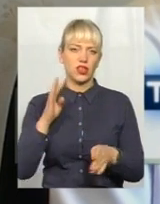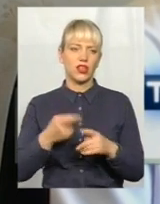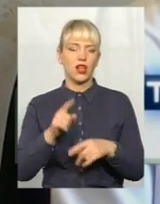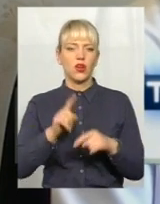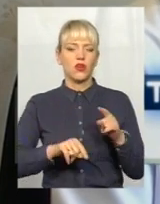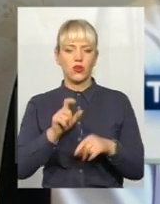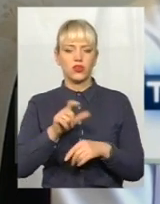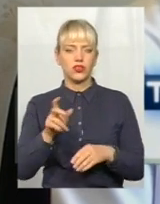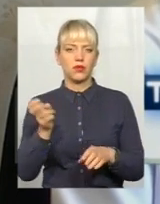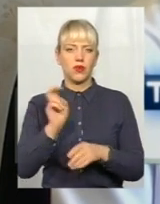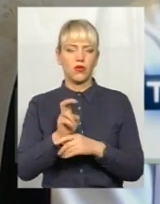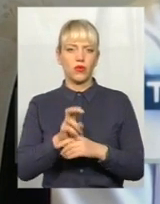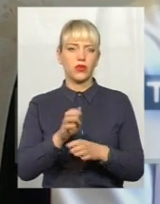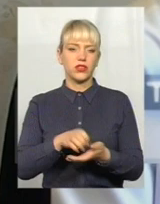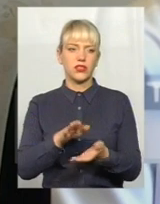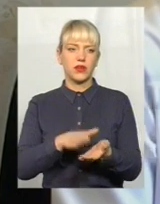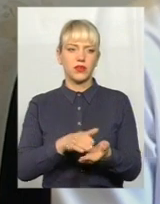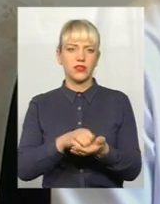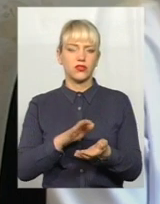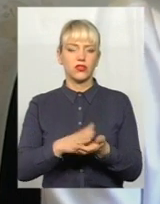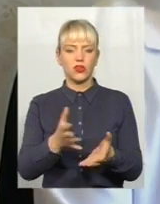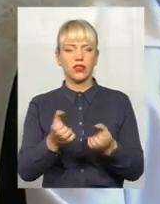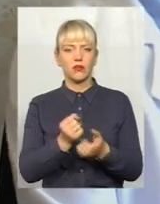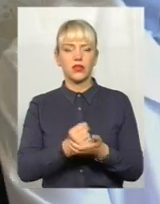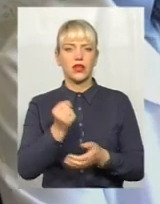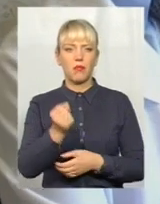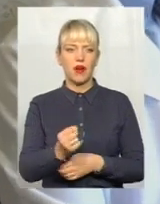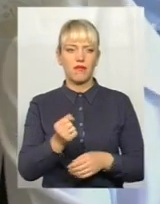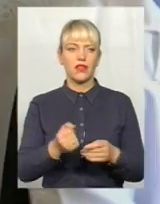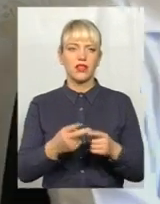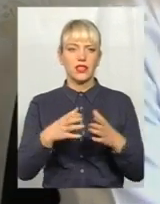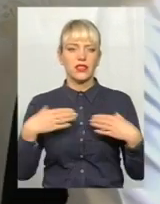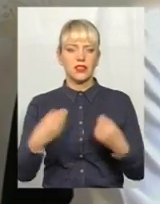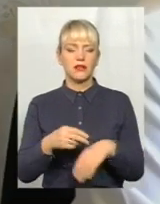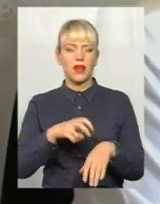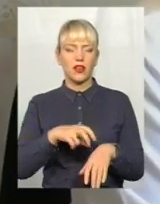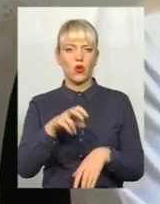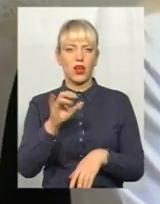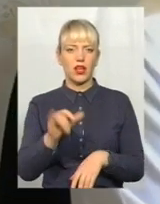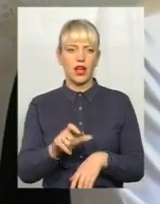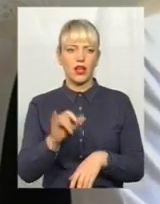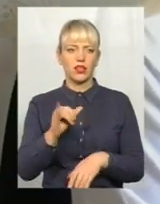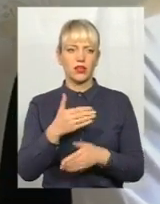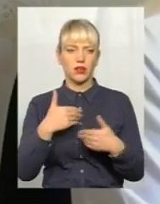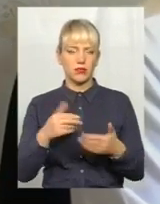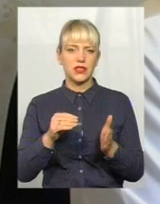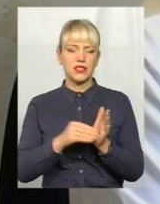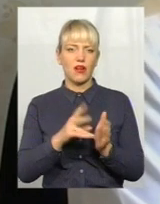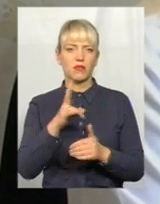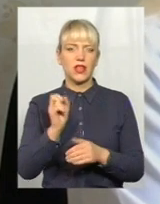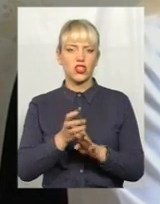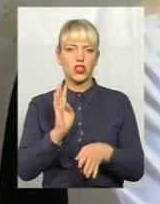Родичі приходять, записуються, отримують відповідне направлення сімейного лікаря і ми ставимо на чергу.